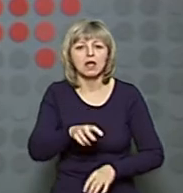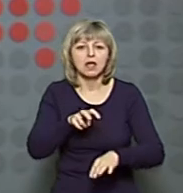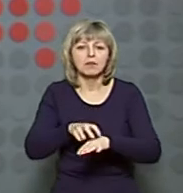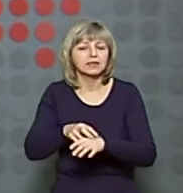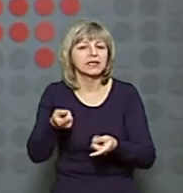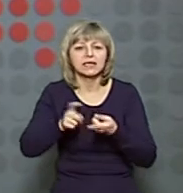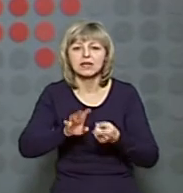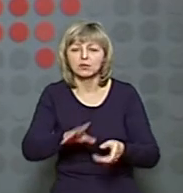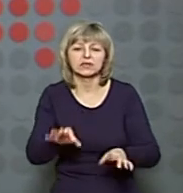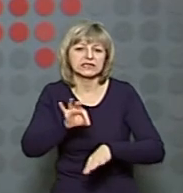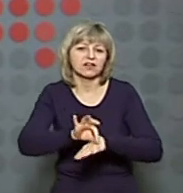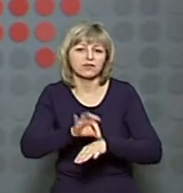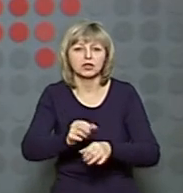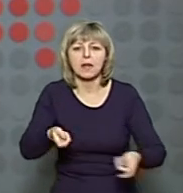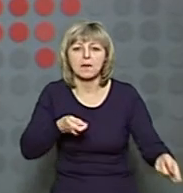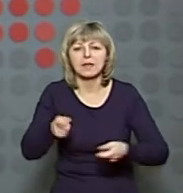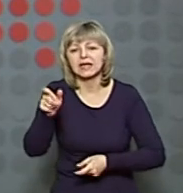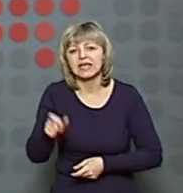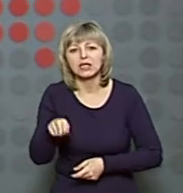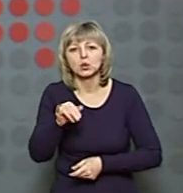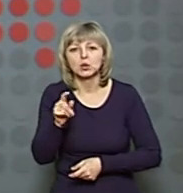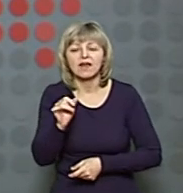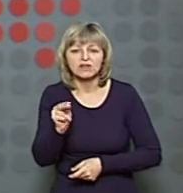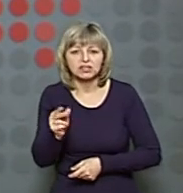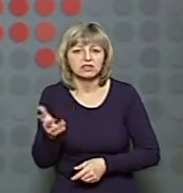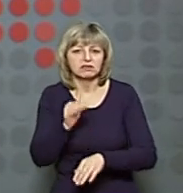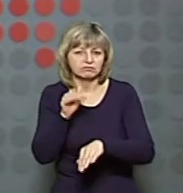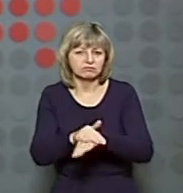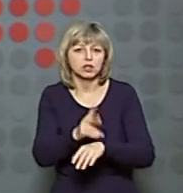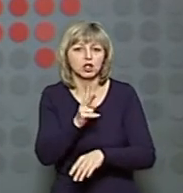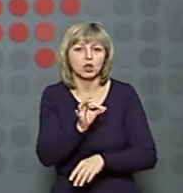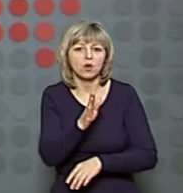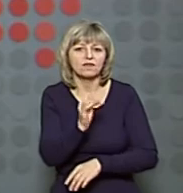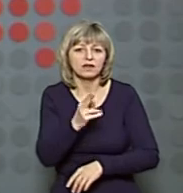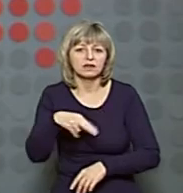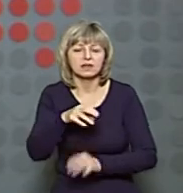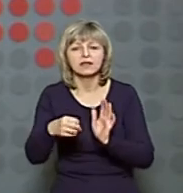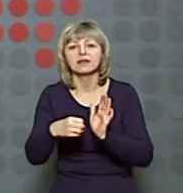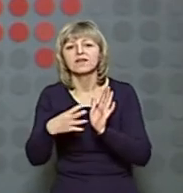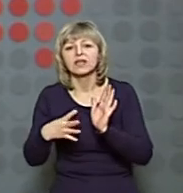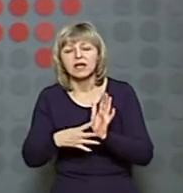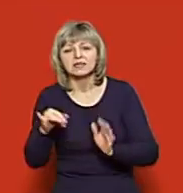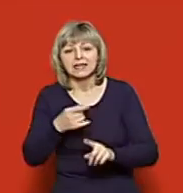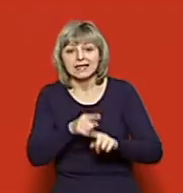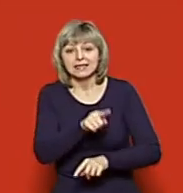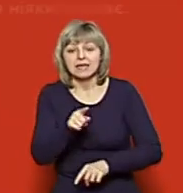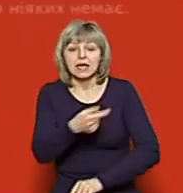захворювання керівниці лікарні Лариси Духневич, у якої виявили COVID-19 та цих медпрацівників.